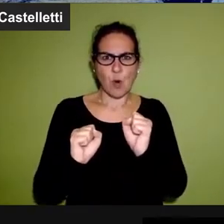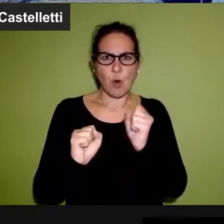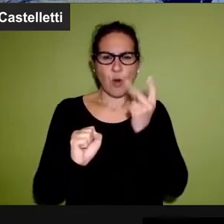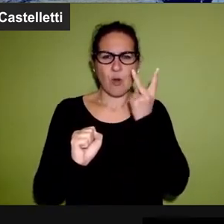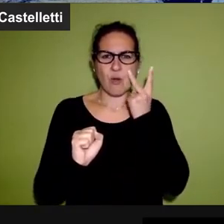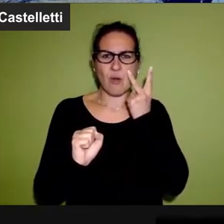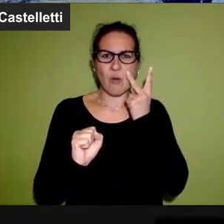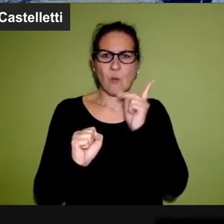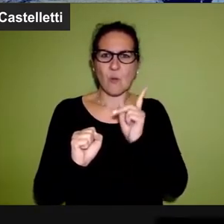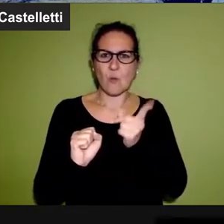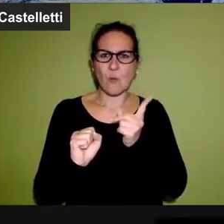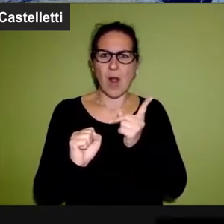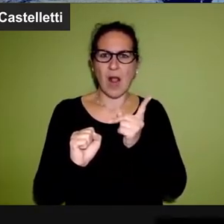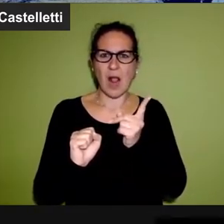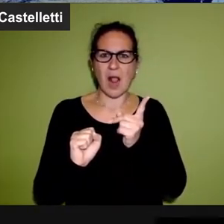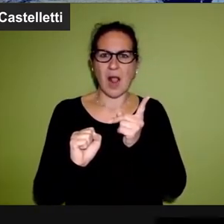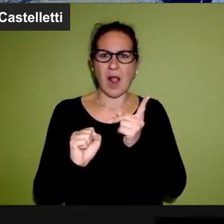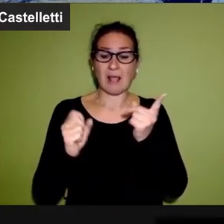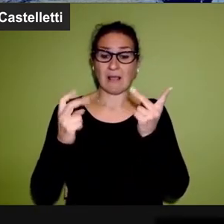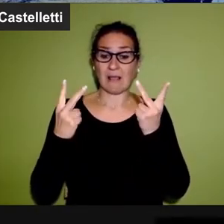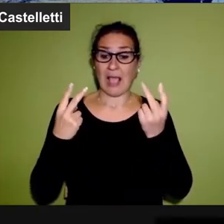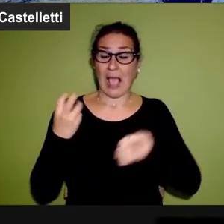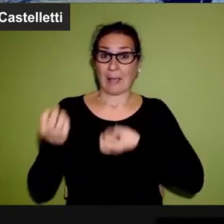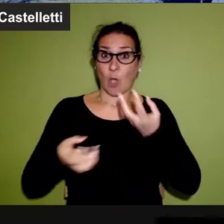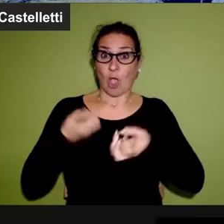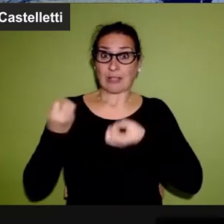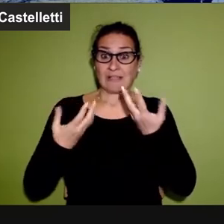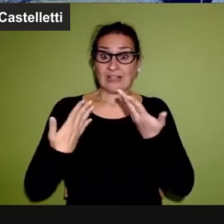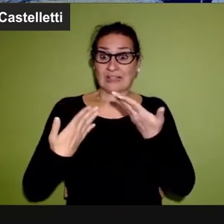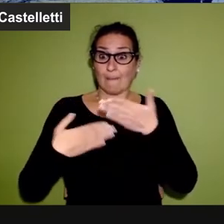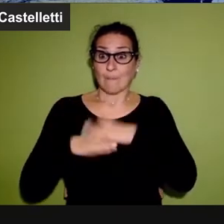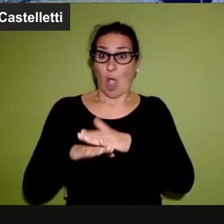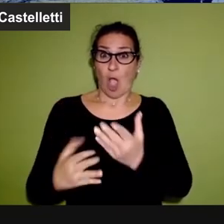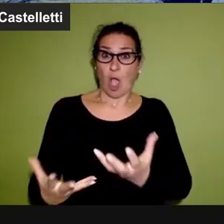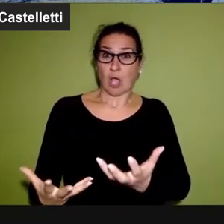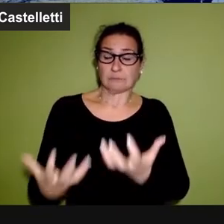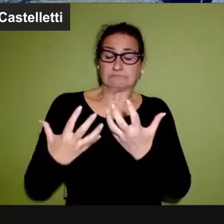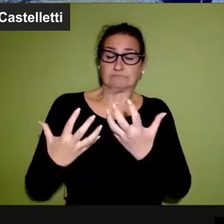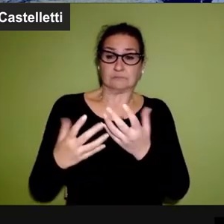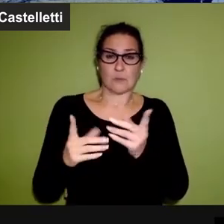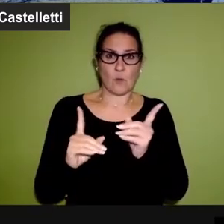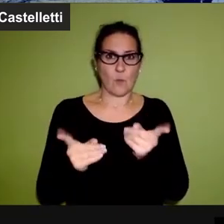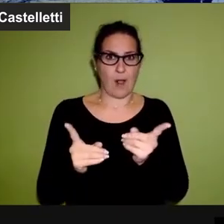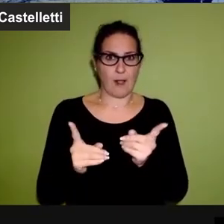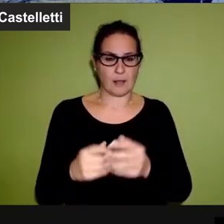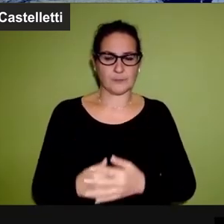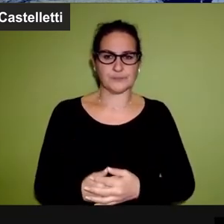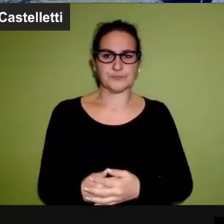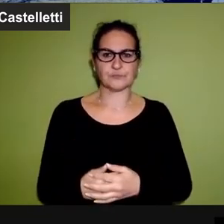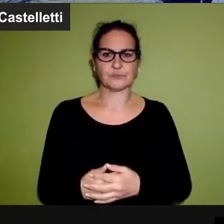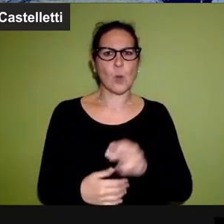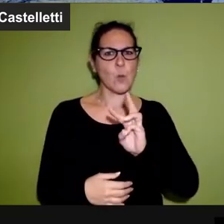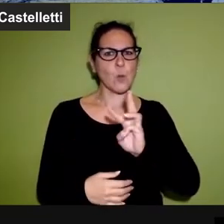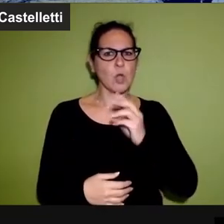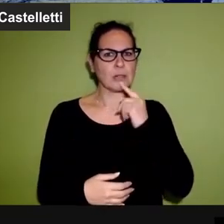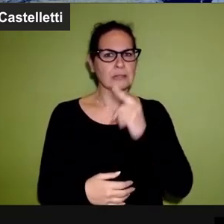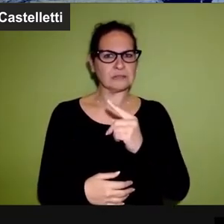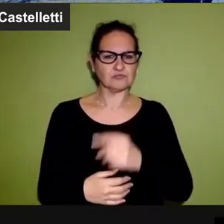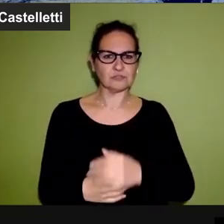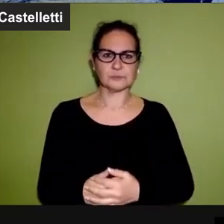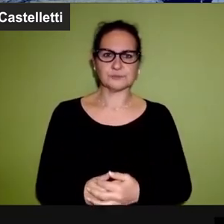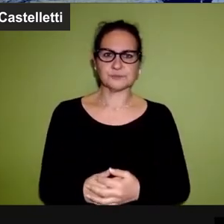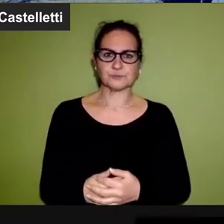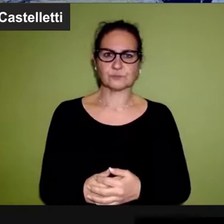prendere le distanze dal suo impatto nella nostra emotività. Dichiara inoltre